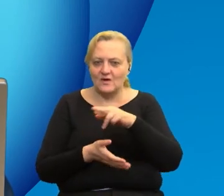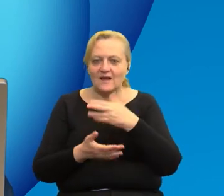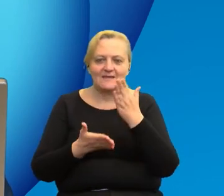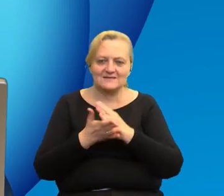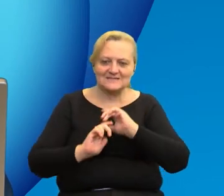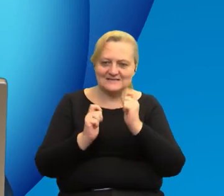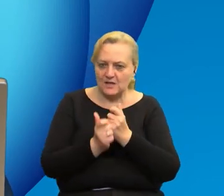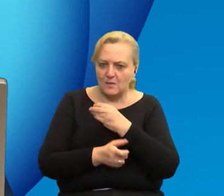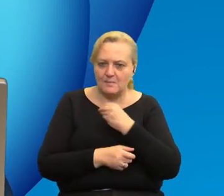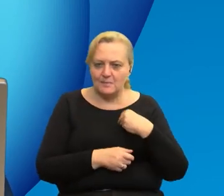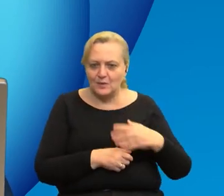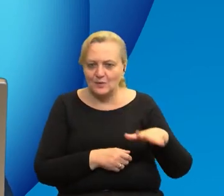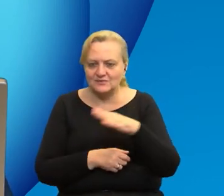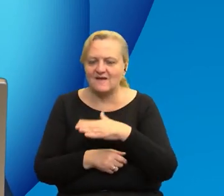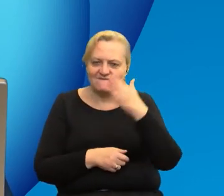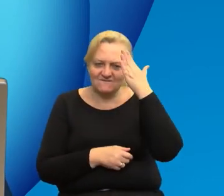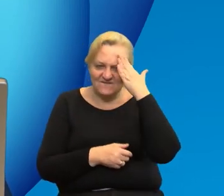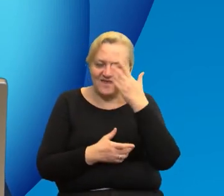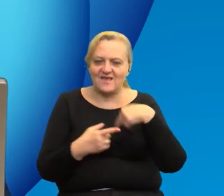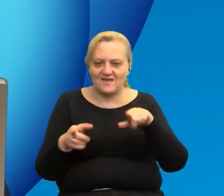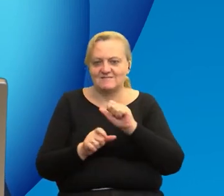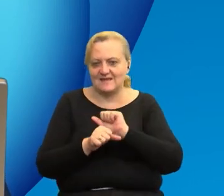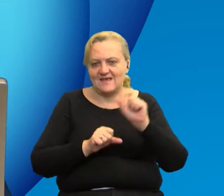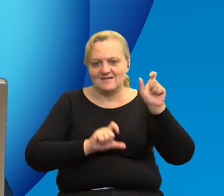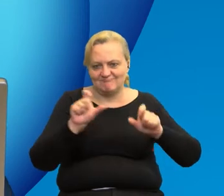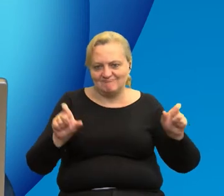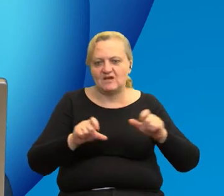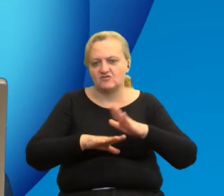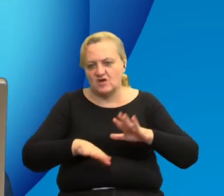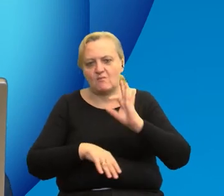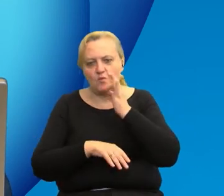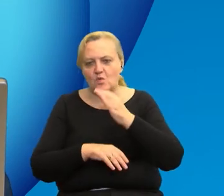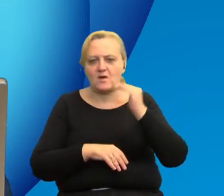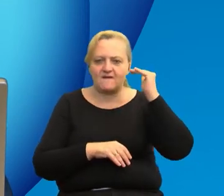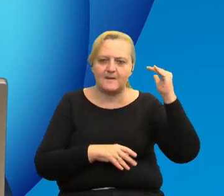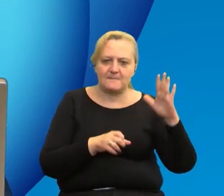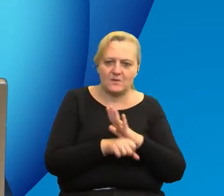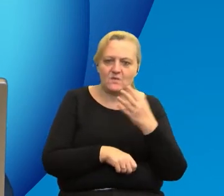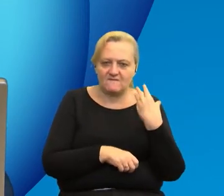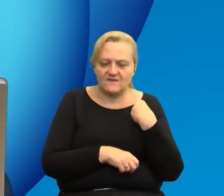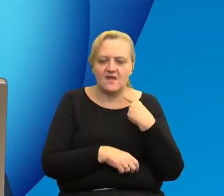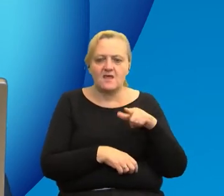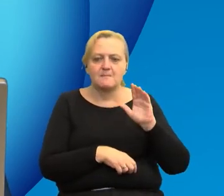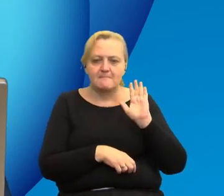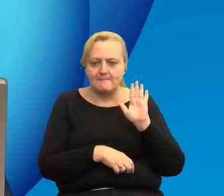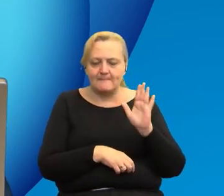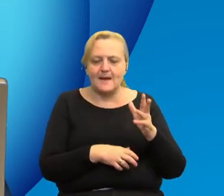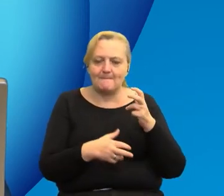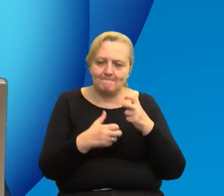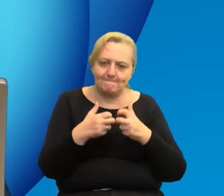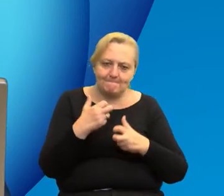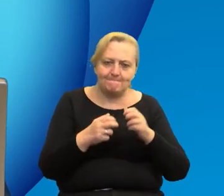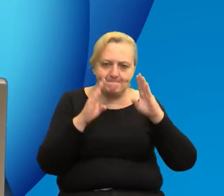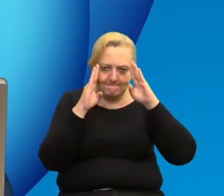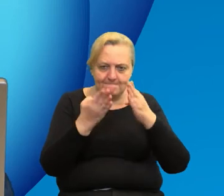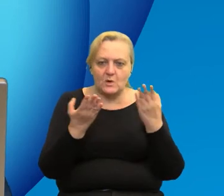również w Polsce. Wiemy, że wokół nas są oczywiście dzieci, młodzież i dorośli, którzy niejako borykają się ze swoim